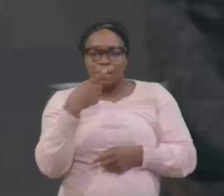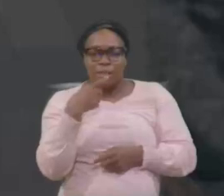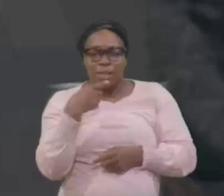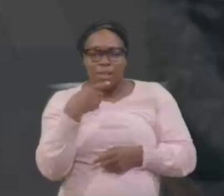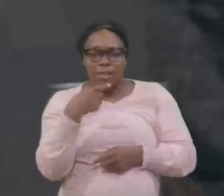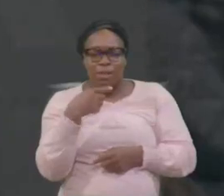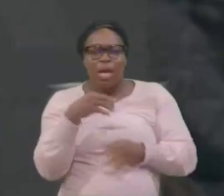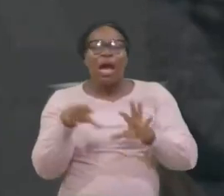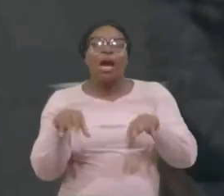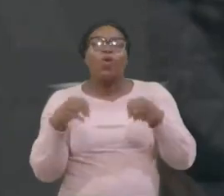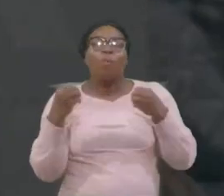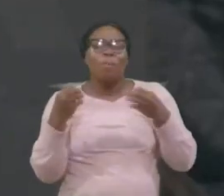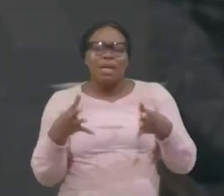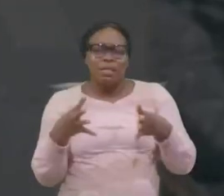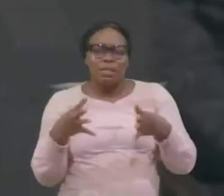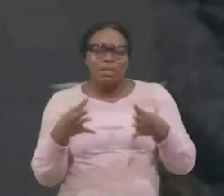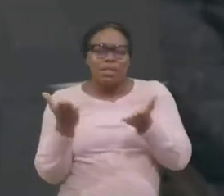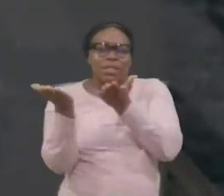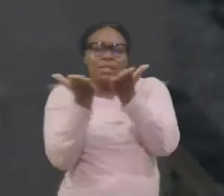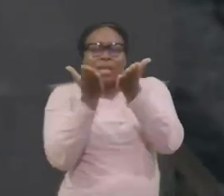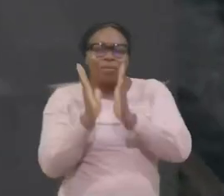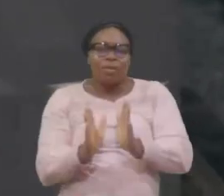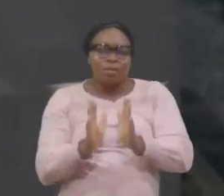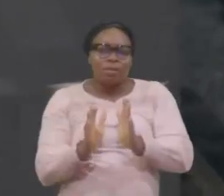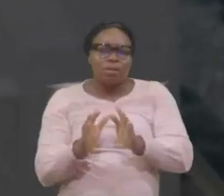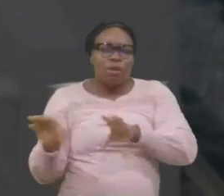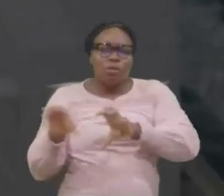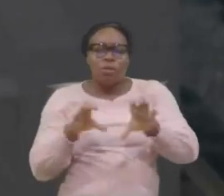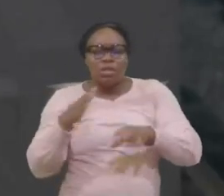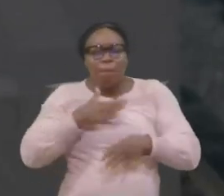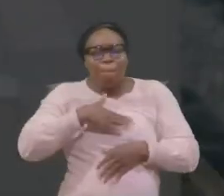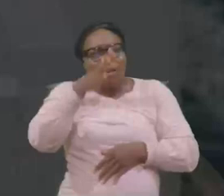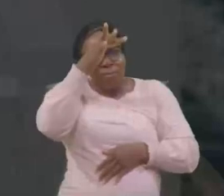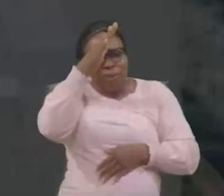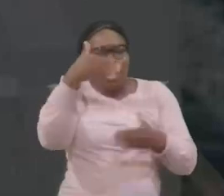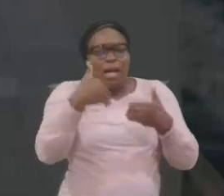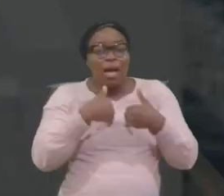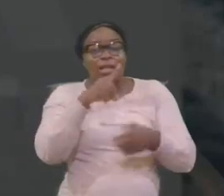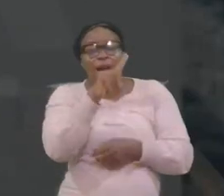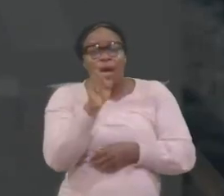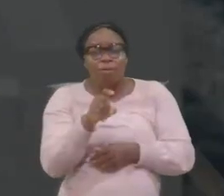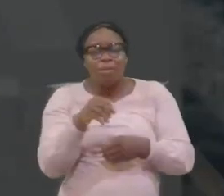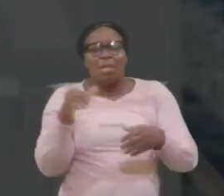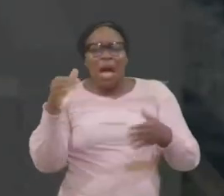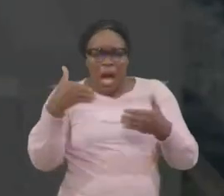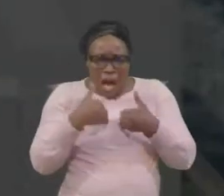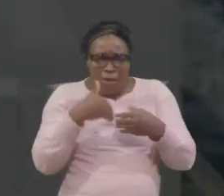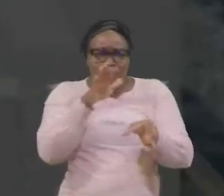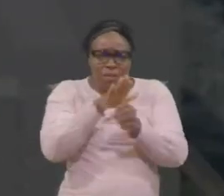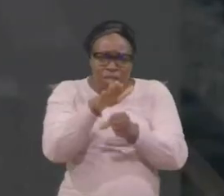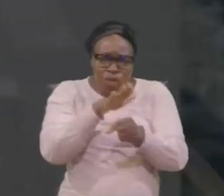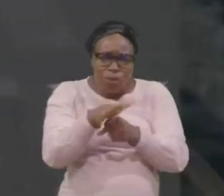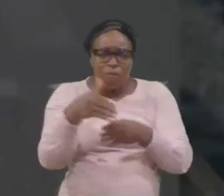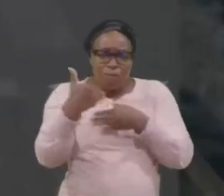Combien de mercenaires chez mon père ont du paix en abondance.